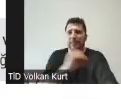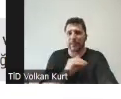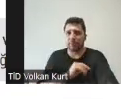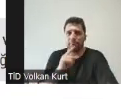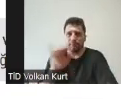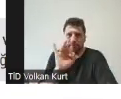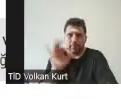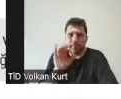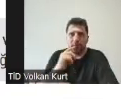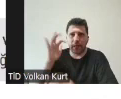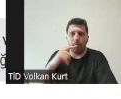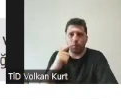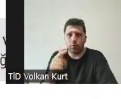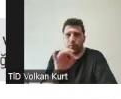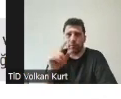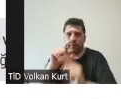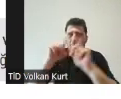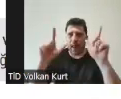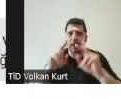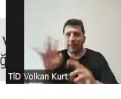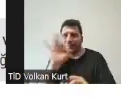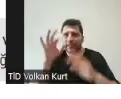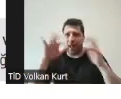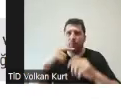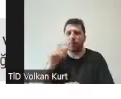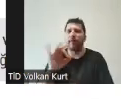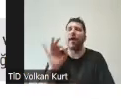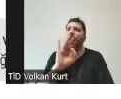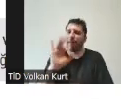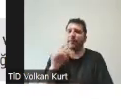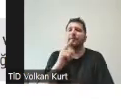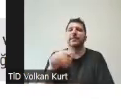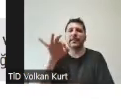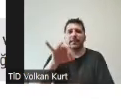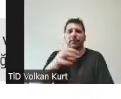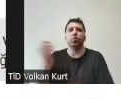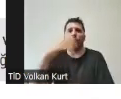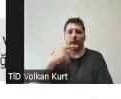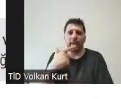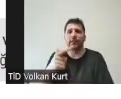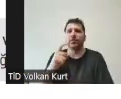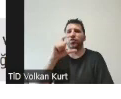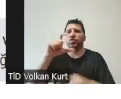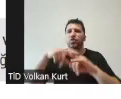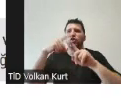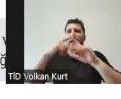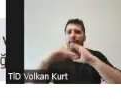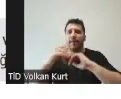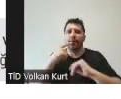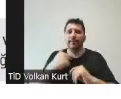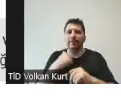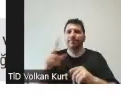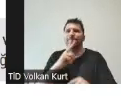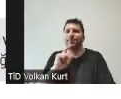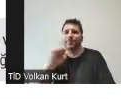Yağmur? Ekranda seni gördüğüm için değil mi Yağmur diyorum sana. Evet evet Aslı şimdi gönderdi chatten. Benim son verdiğim yanıtın hemen